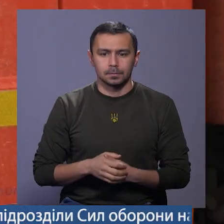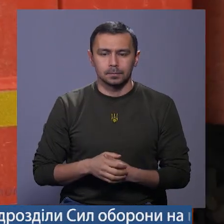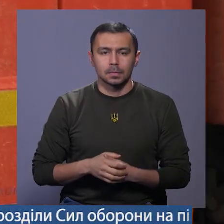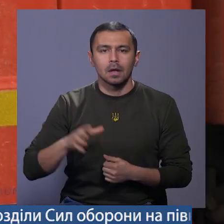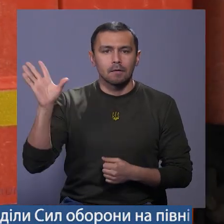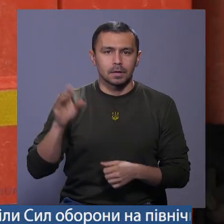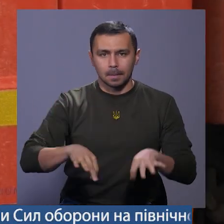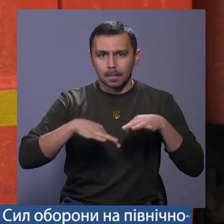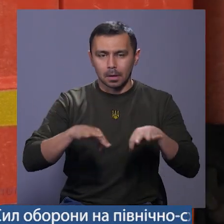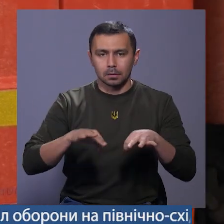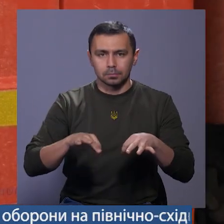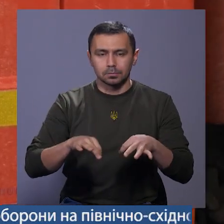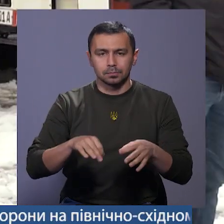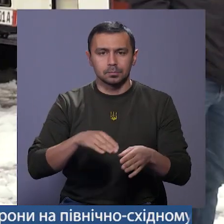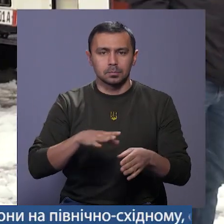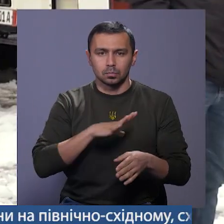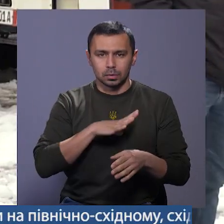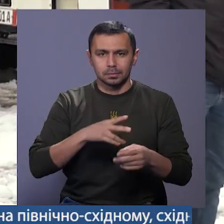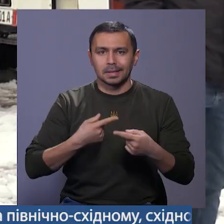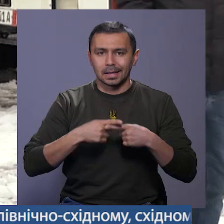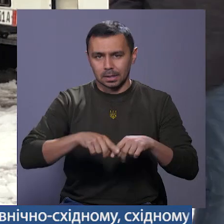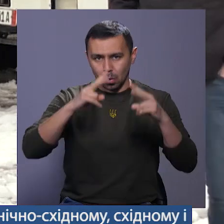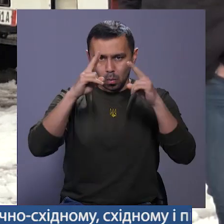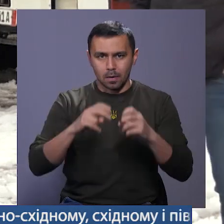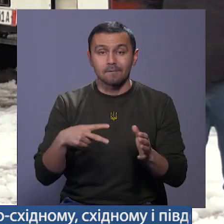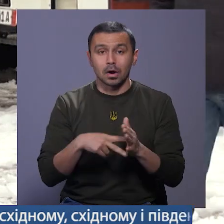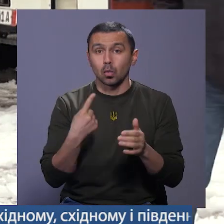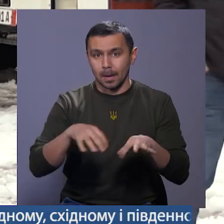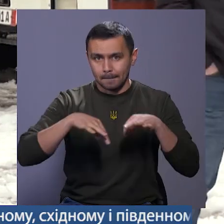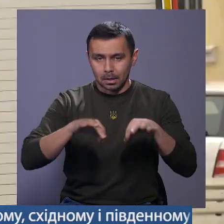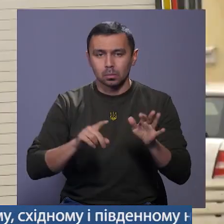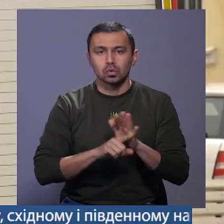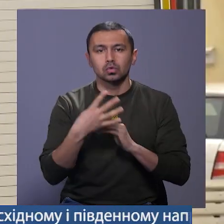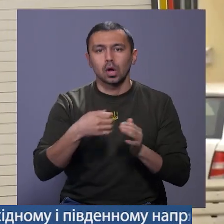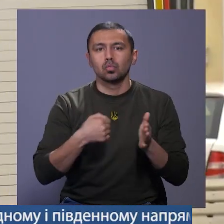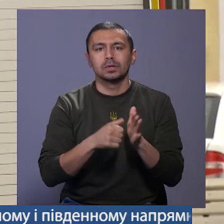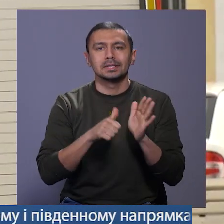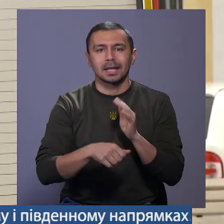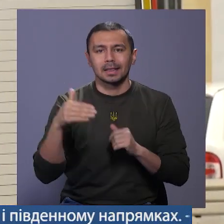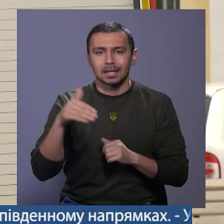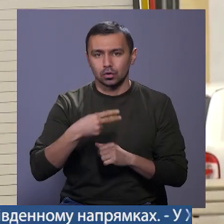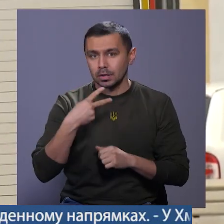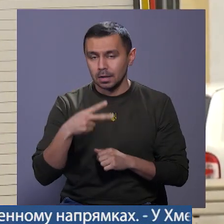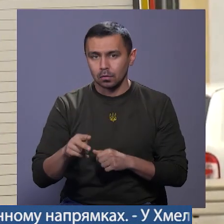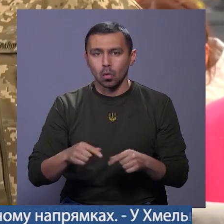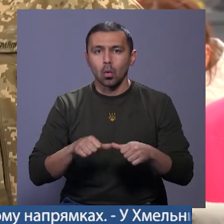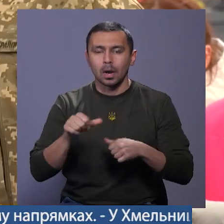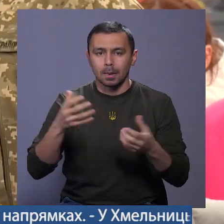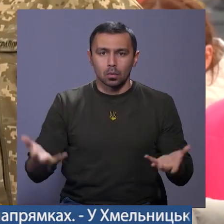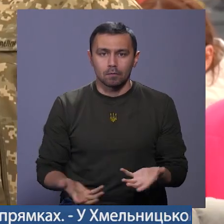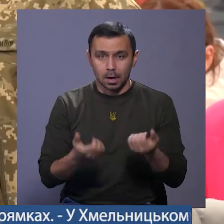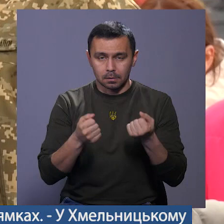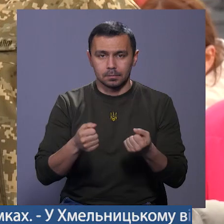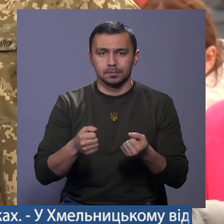Усі машини прийшли у Німеччині технічний огляд. Вартість у ній є від 40 до 60 тисяч євро. Окрім рятувальників,